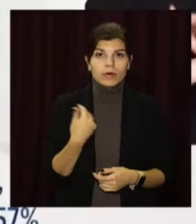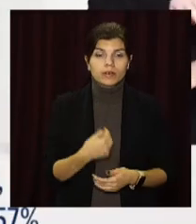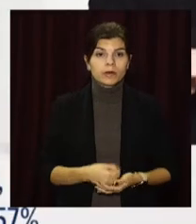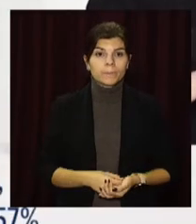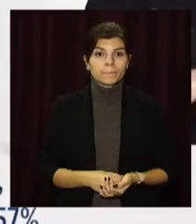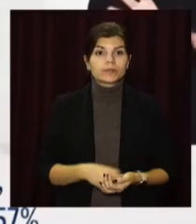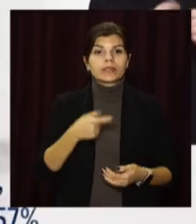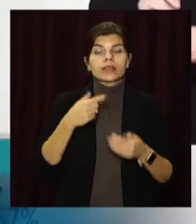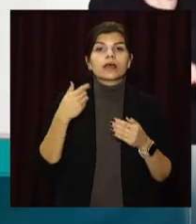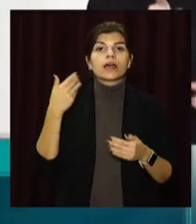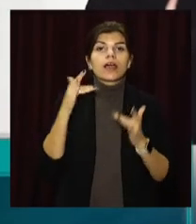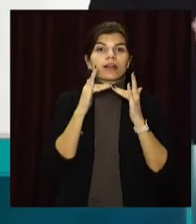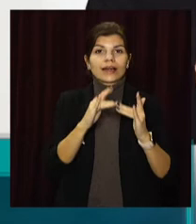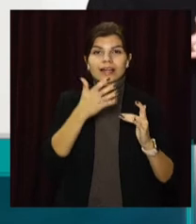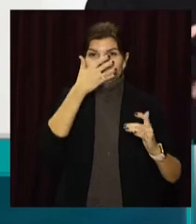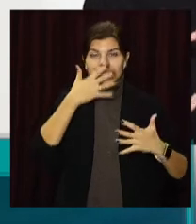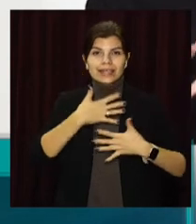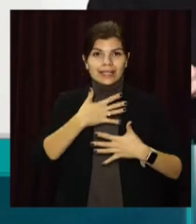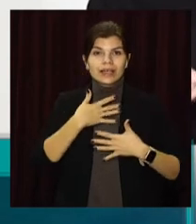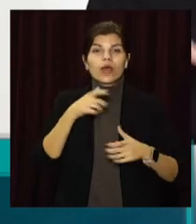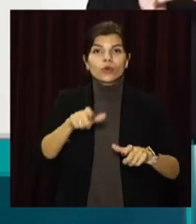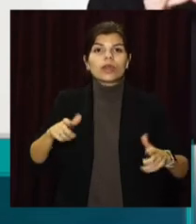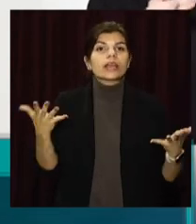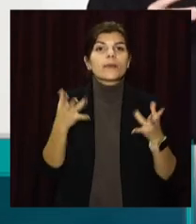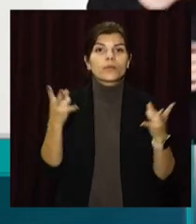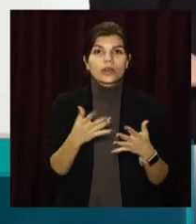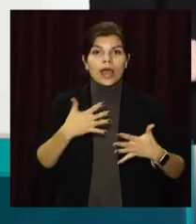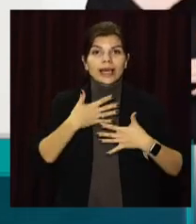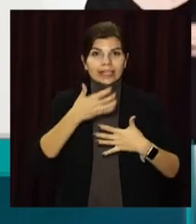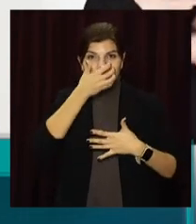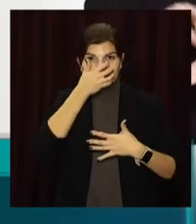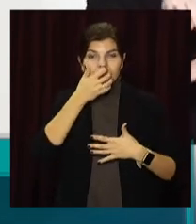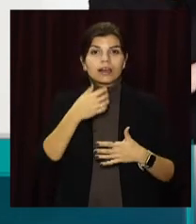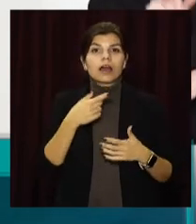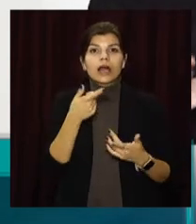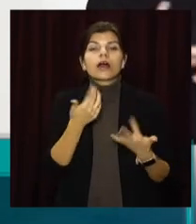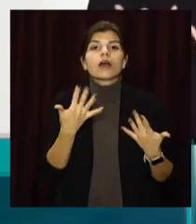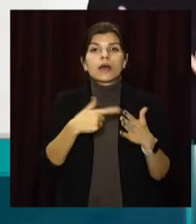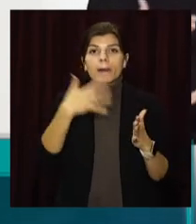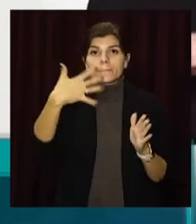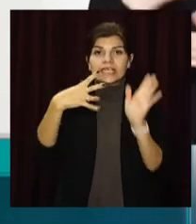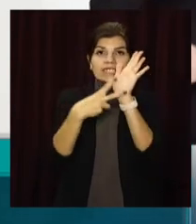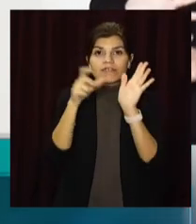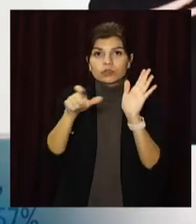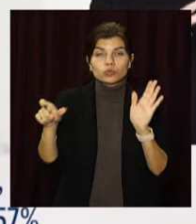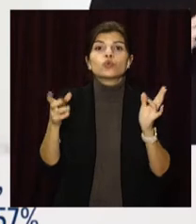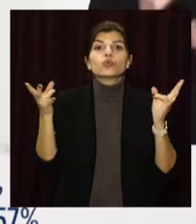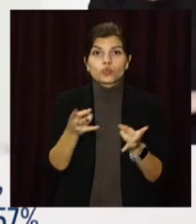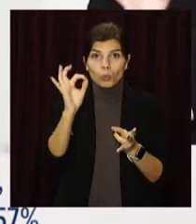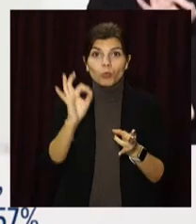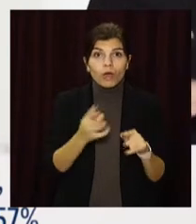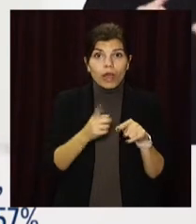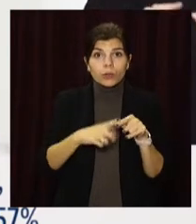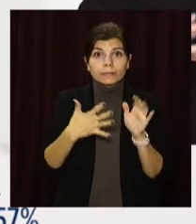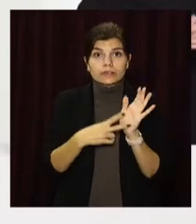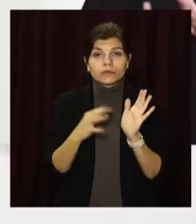Реальна зайнятість ліжок з киснем пацієнтами, які потребують кисневої терапії, наразі складає 57%. Проте